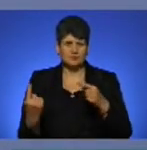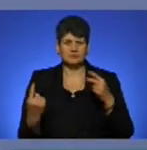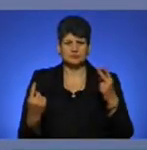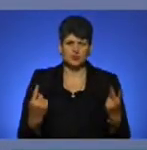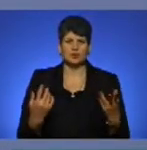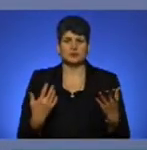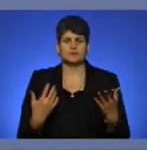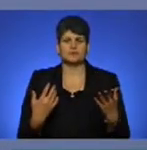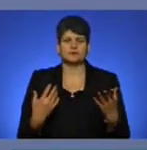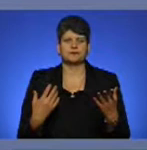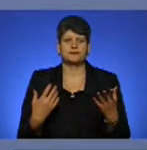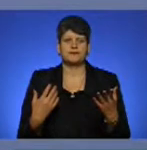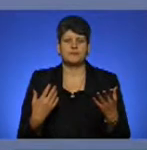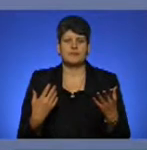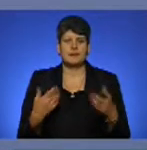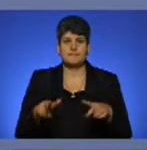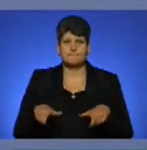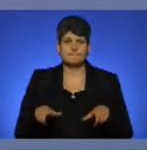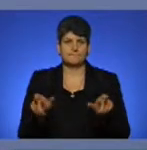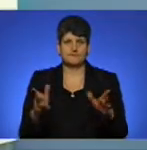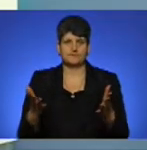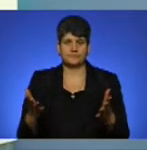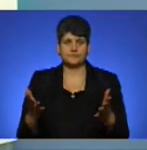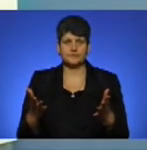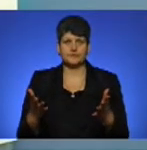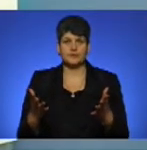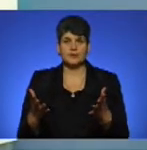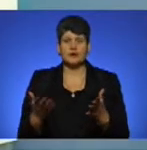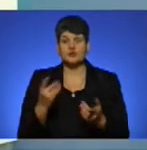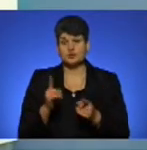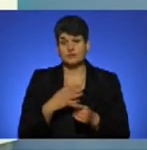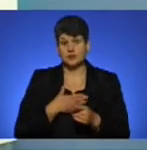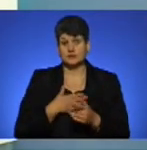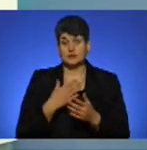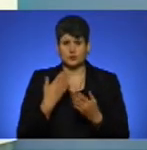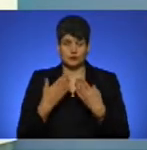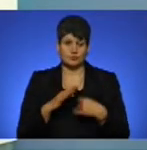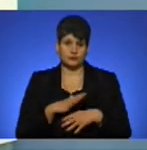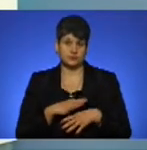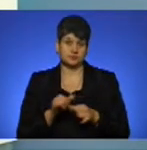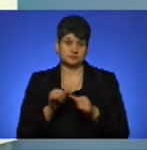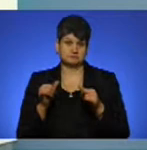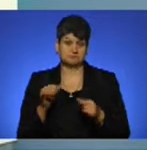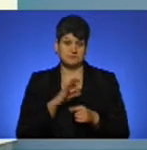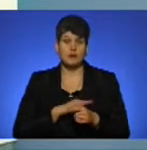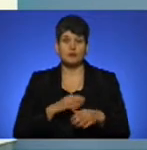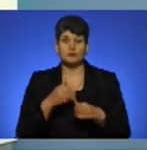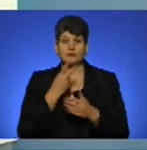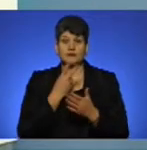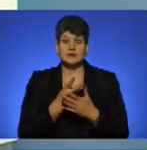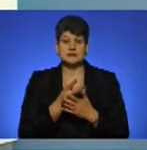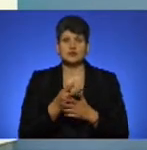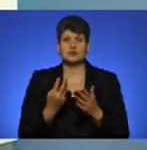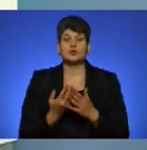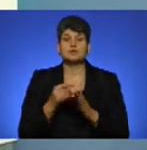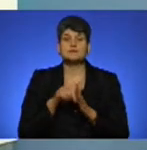магістральних доріжок і так далі. Аби наша розмова була більш предметна, пропоную зараз переглянути сюжет, суть